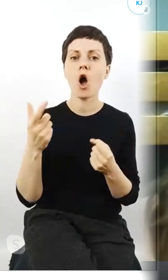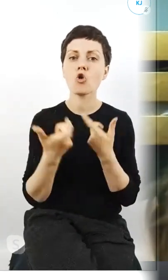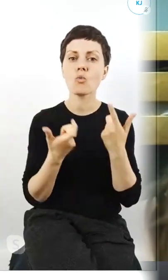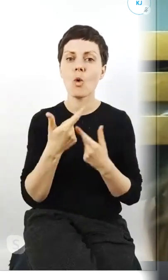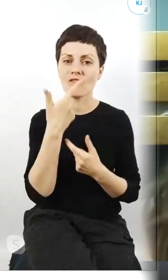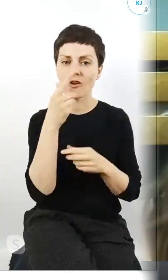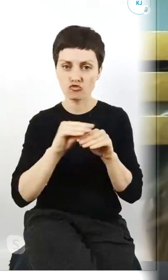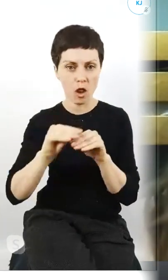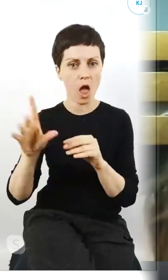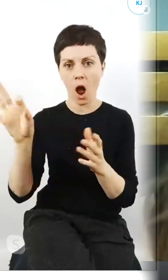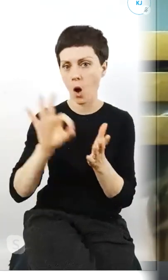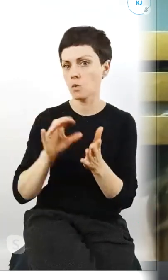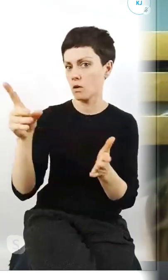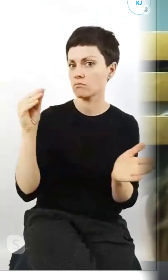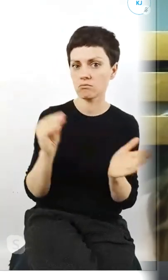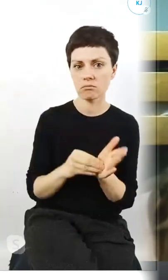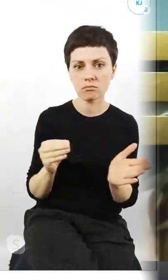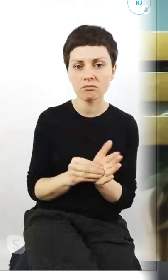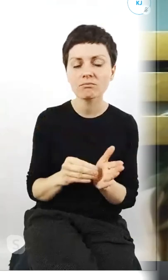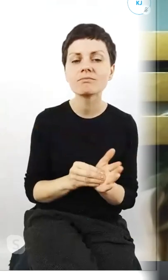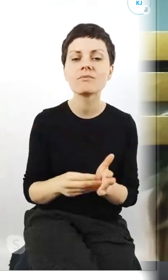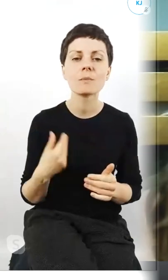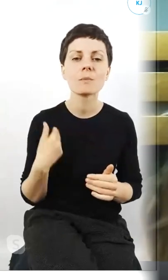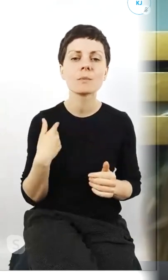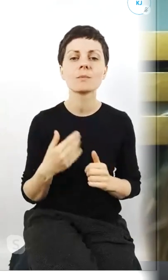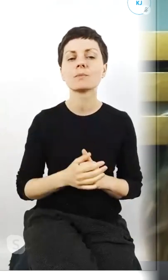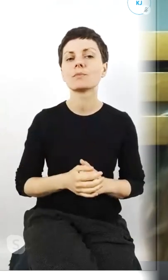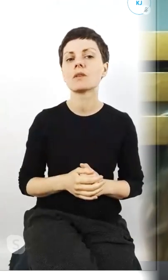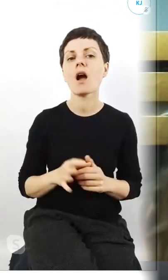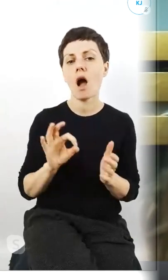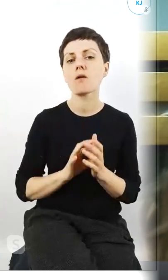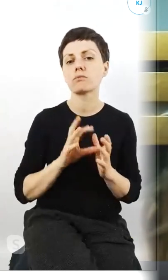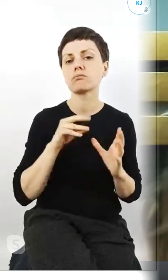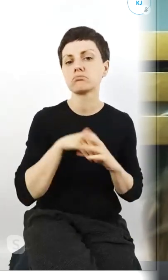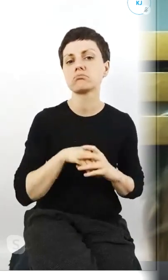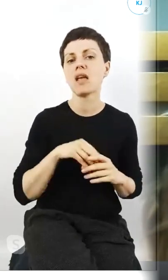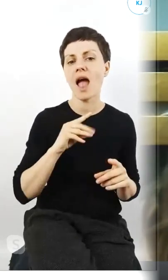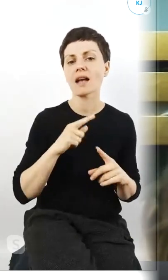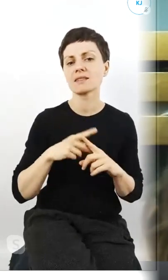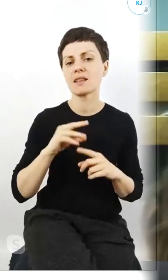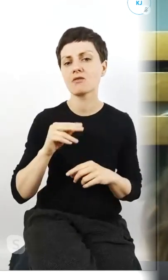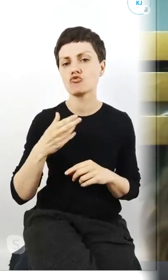także właśnie w obrębie extension rebellion czujemy wsparcie dorosłych